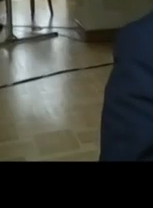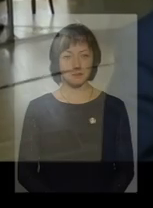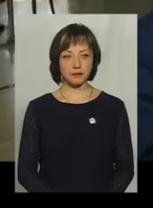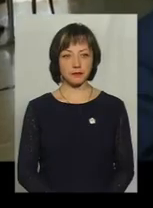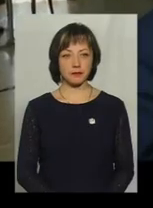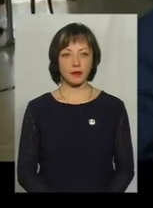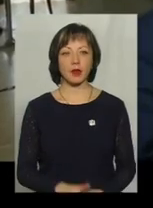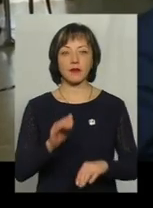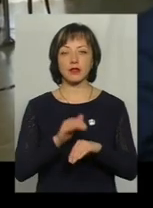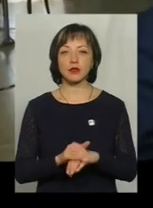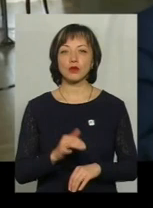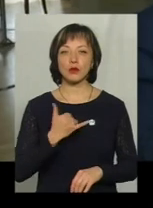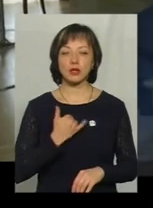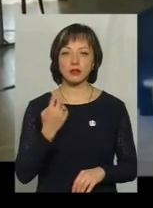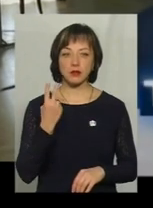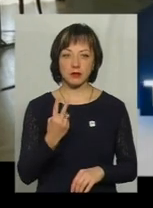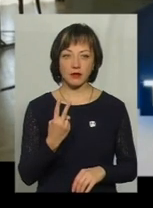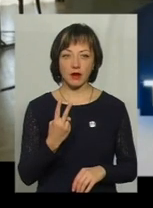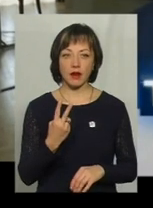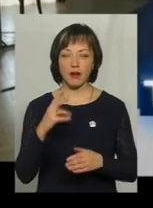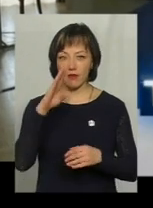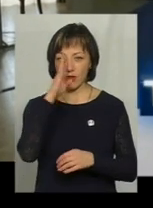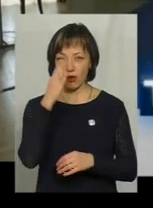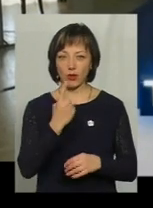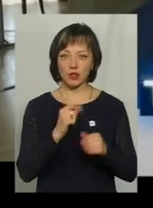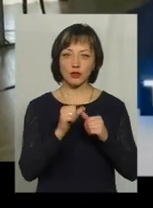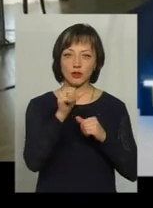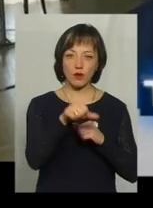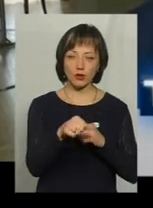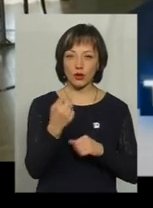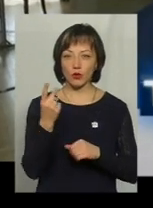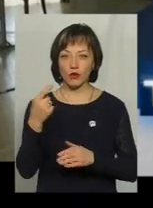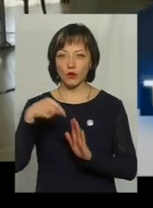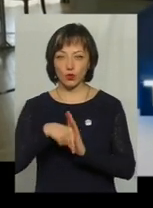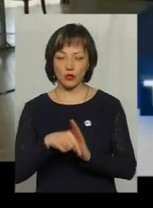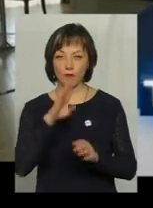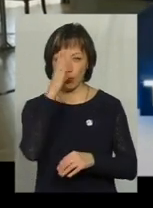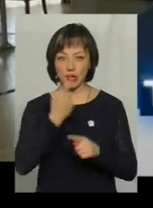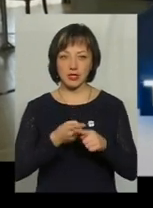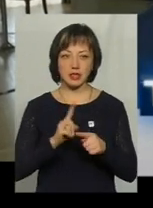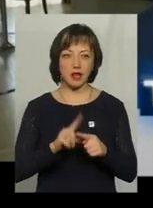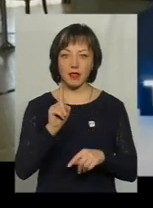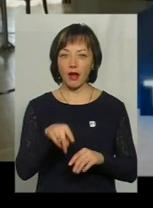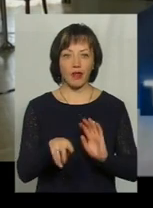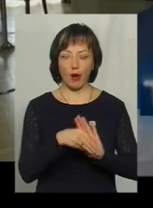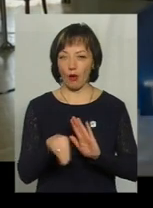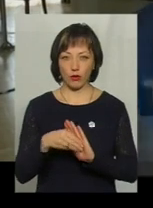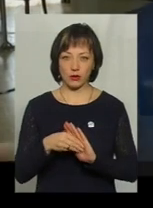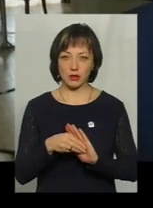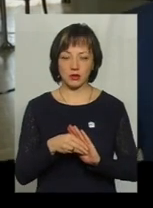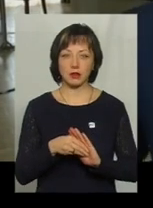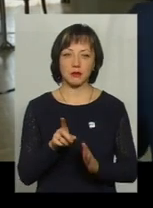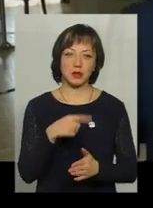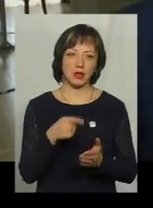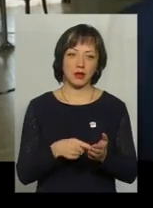Фактично, у нас є два вороги. Один зовнішній, один внутрішній. Так от внутрішній ворог – це навіть не корупція. Хоча